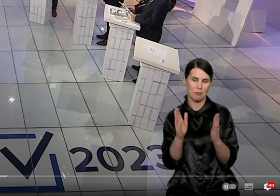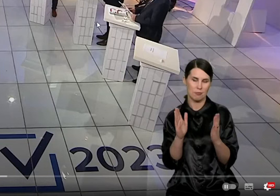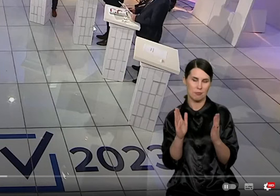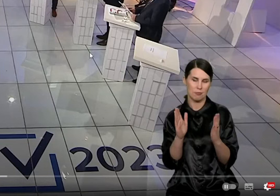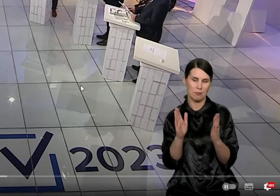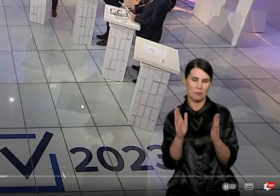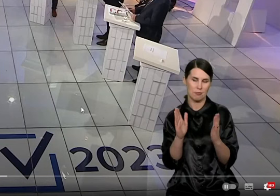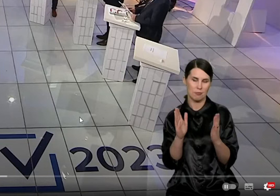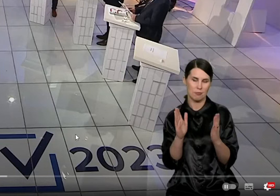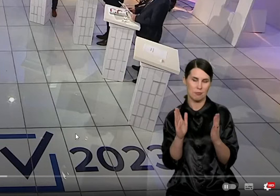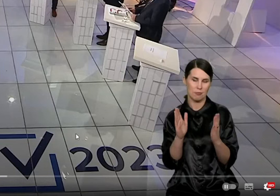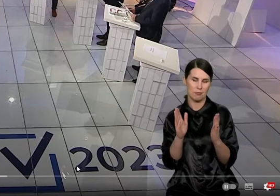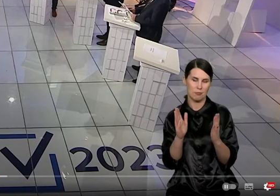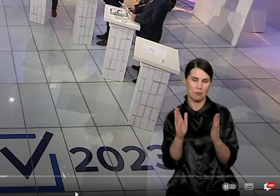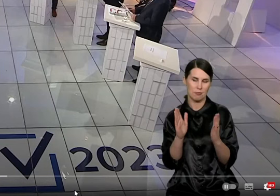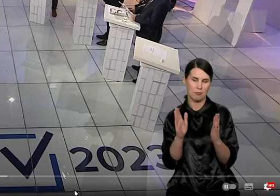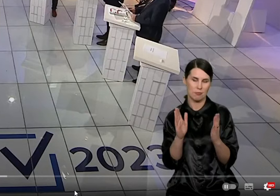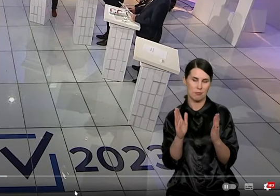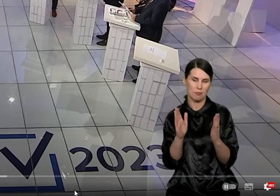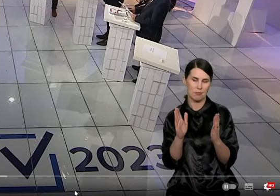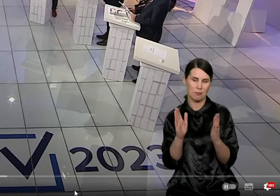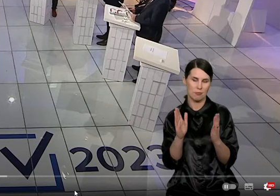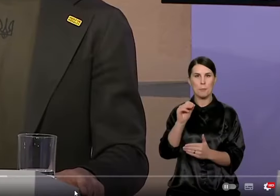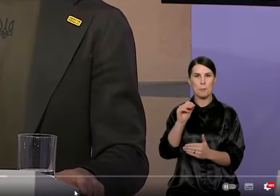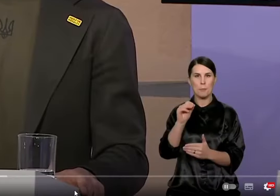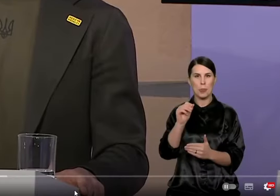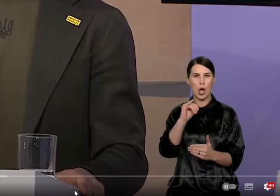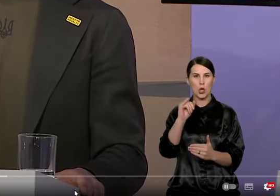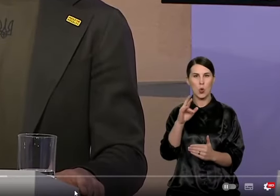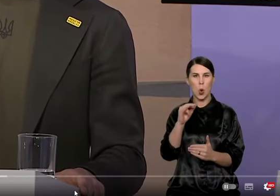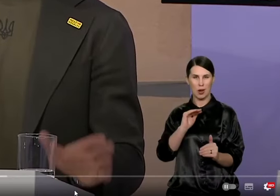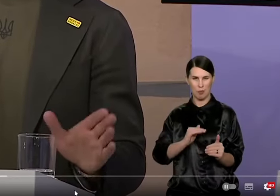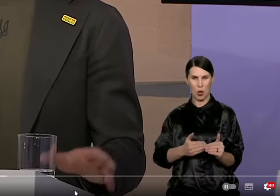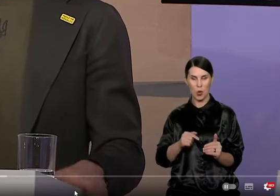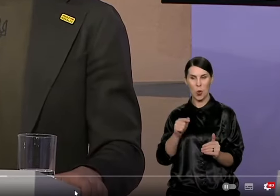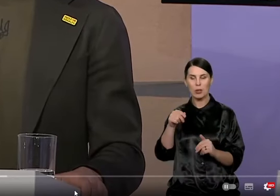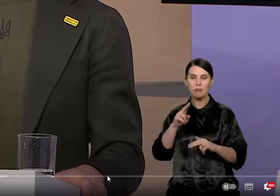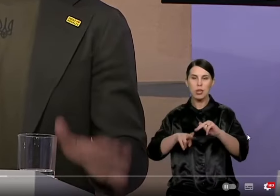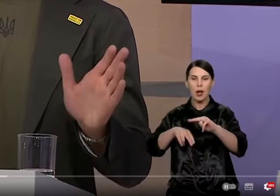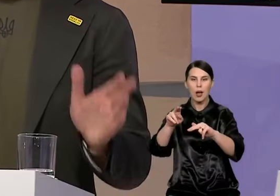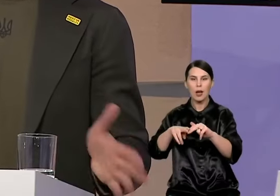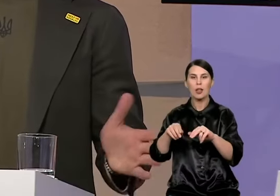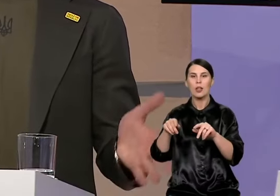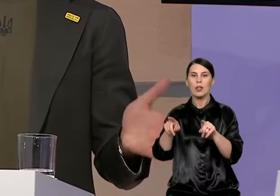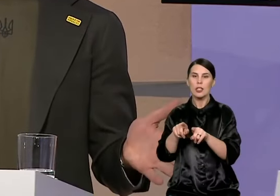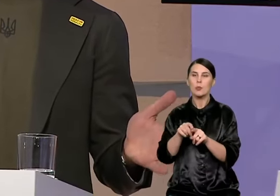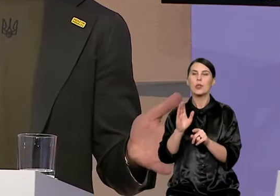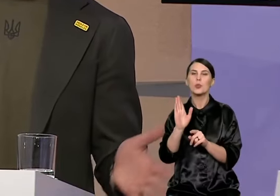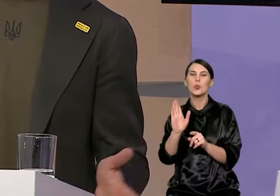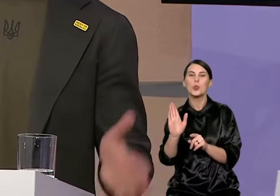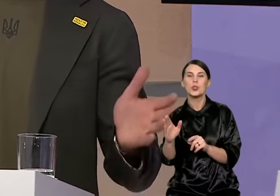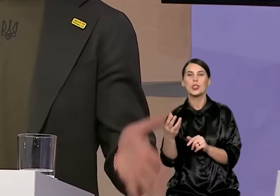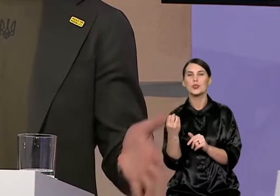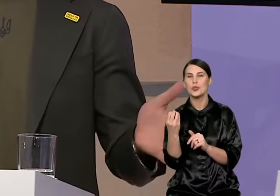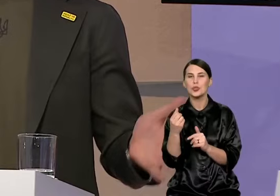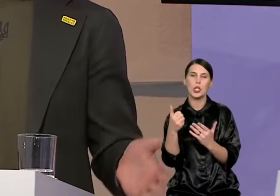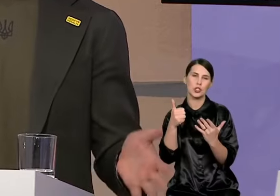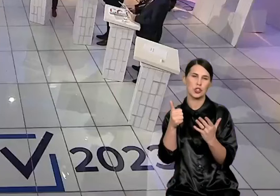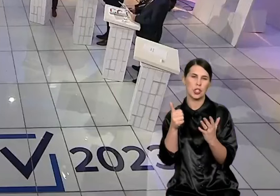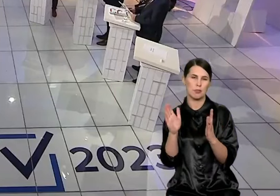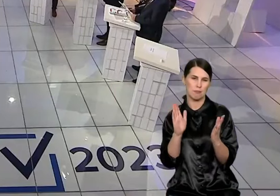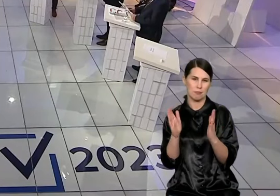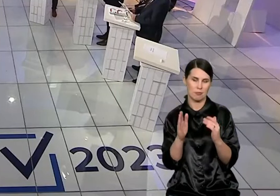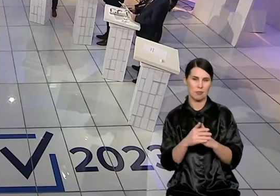I like it! Man patinka. ...pasiūlymai paleisti 6 darželiams. Tai būtų gerai susibažinti su skaičiais